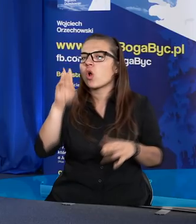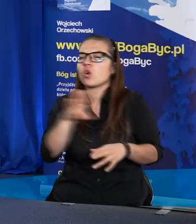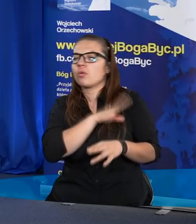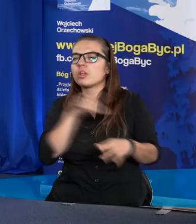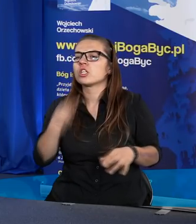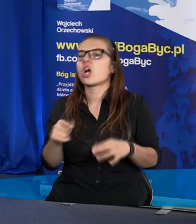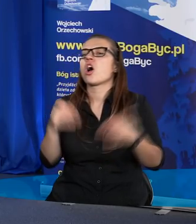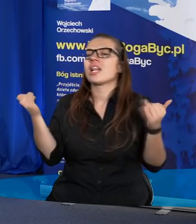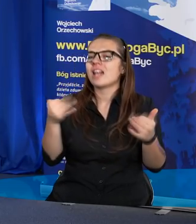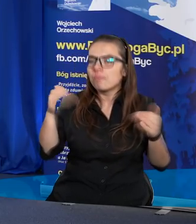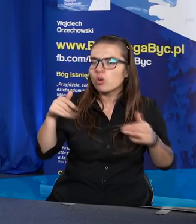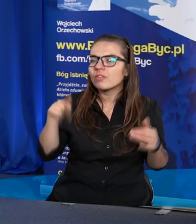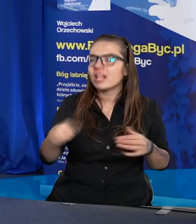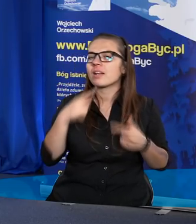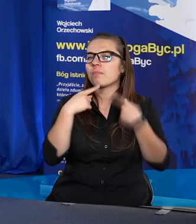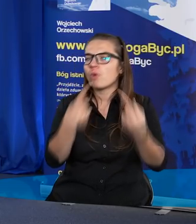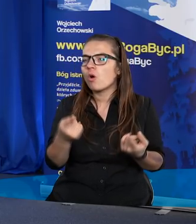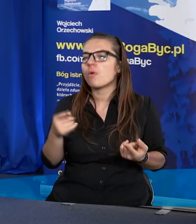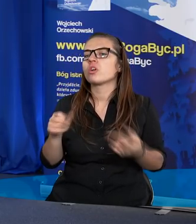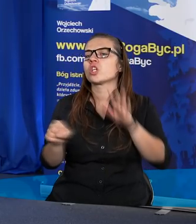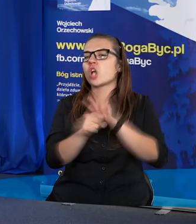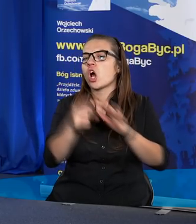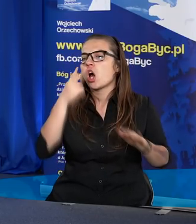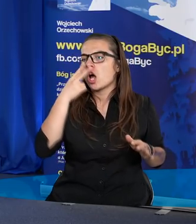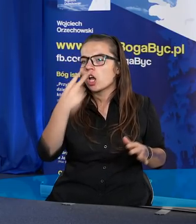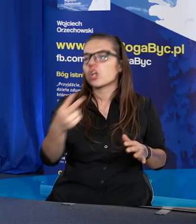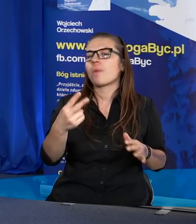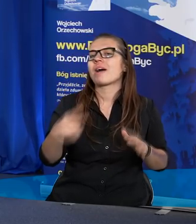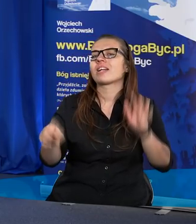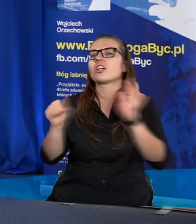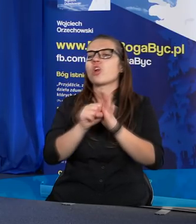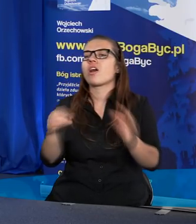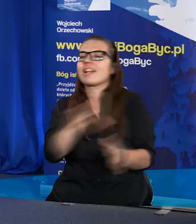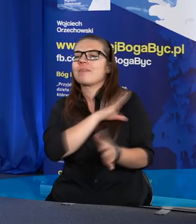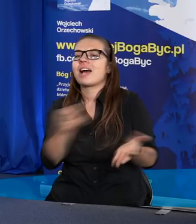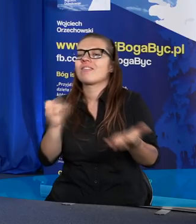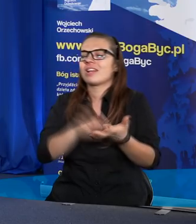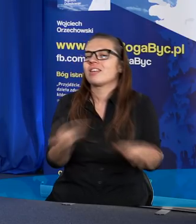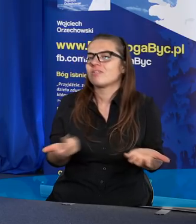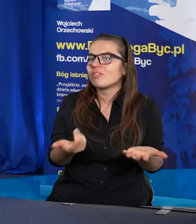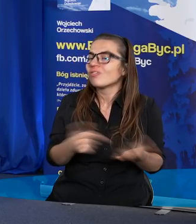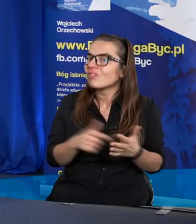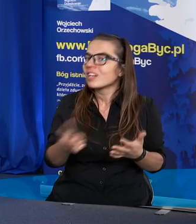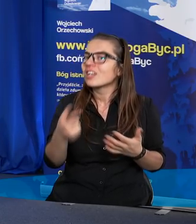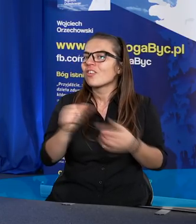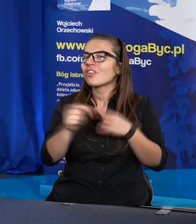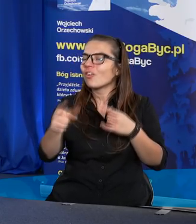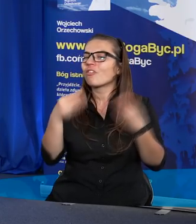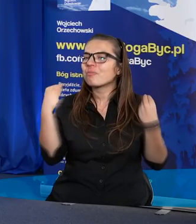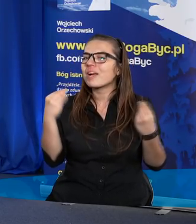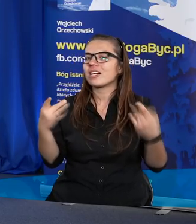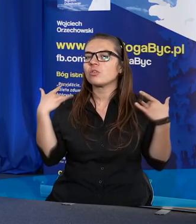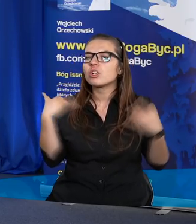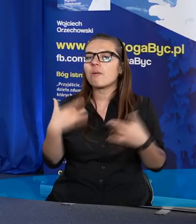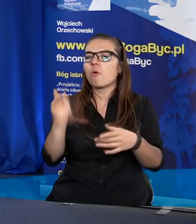każdy może wtedy powiedzieć do zobaczenia o poranku z martwych wstania. To jest ta niezwykła siła chrześcijaństwa, która od samego